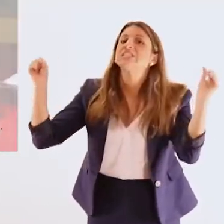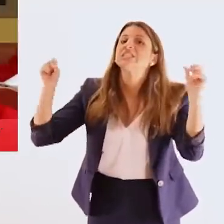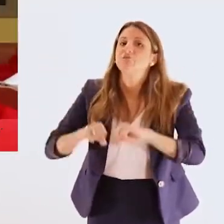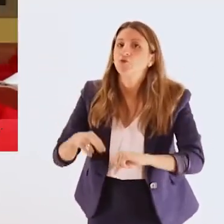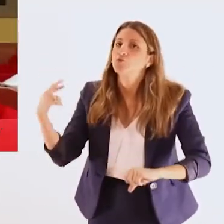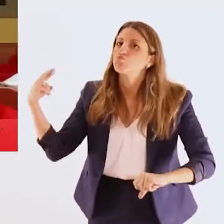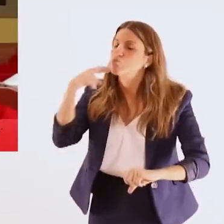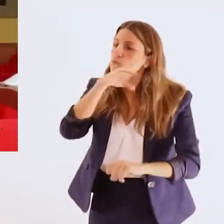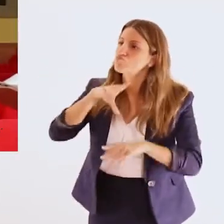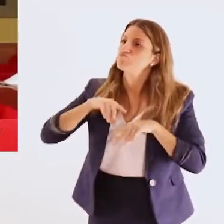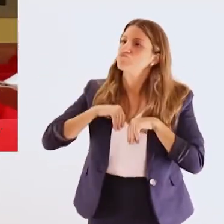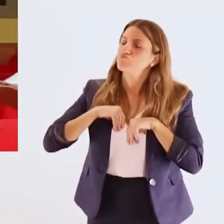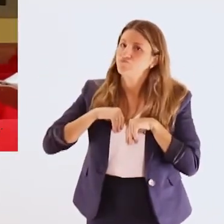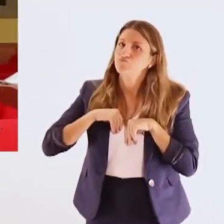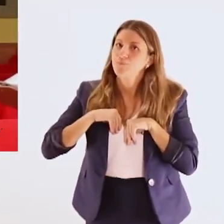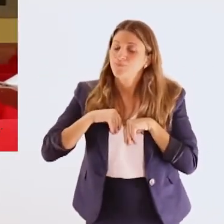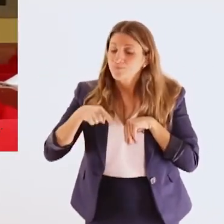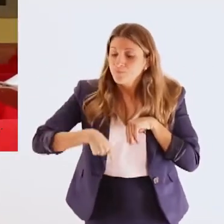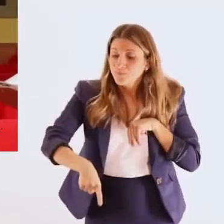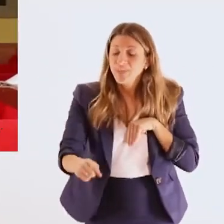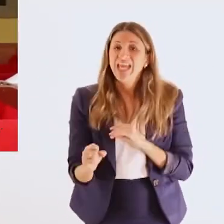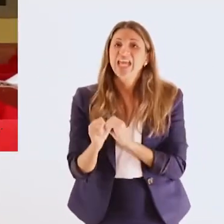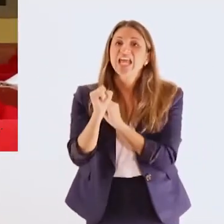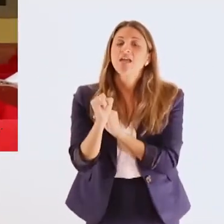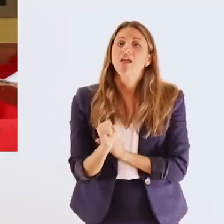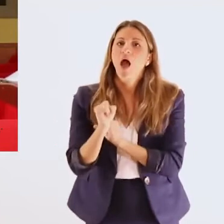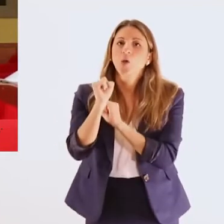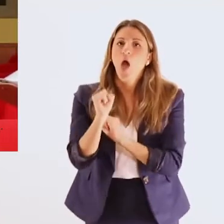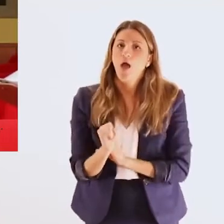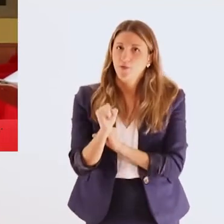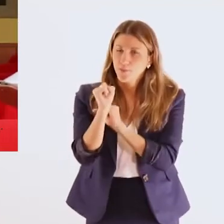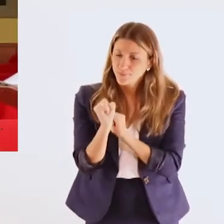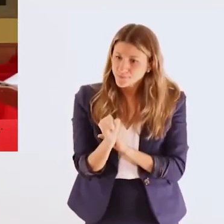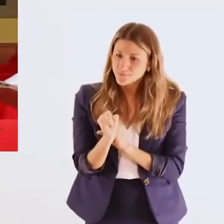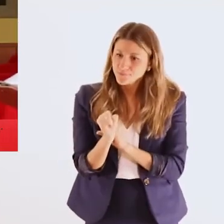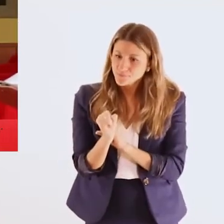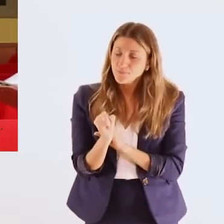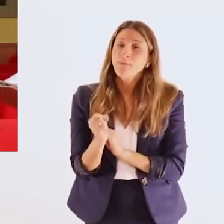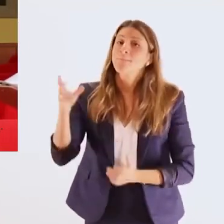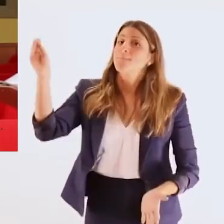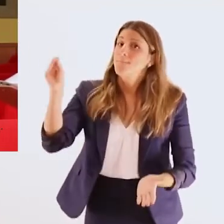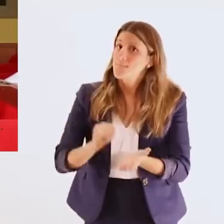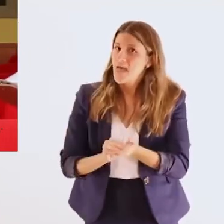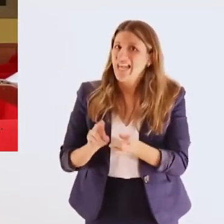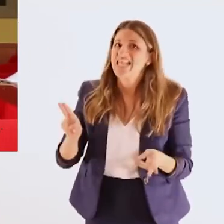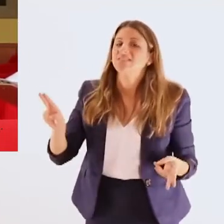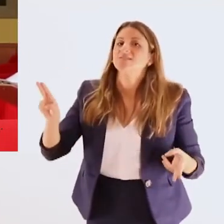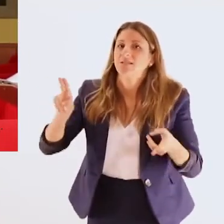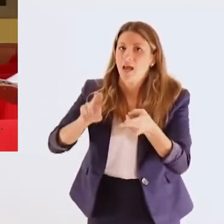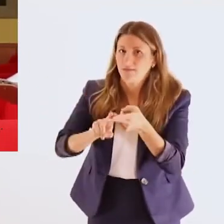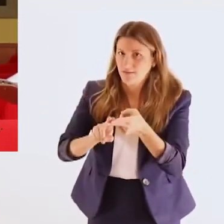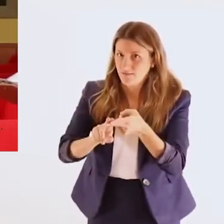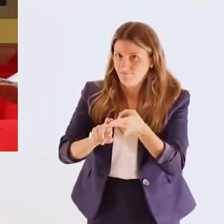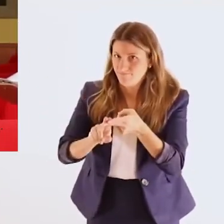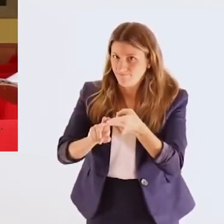Το πρώτο πράγμα που συμφωνήσαμε με τον κύριο Πρωθυπουργό είναι ότι τον Ιανουάριο θα